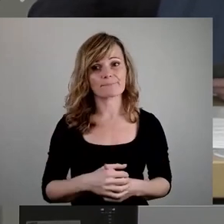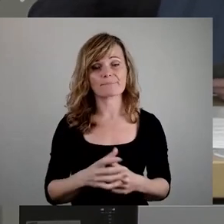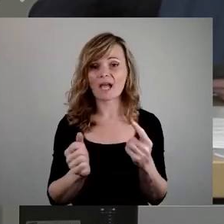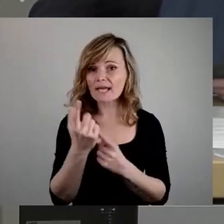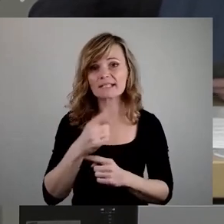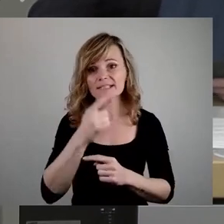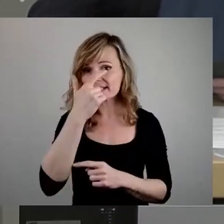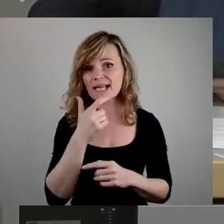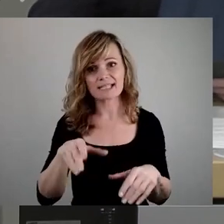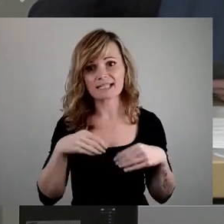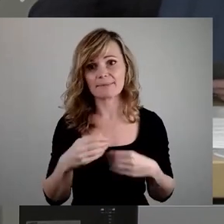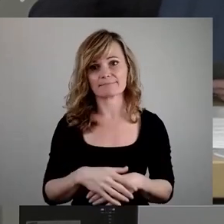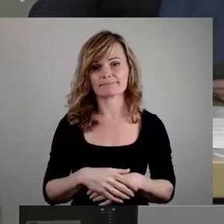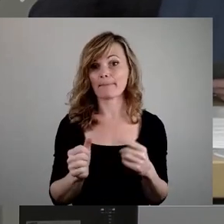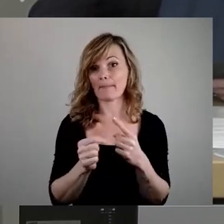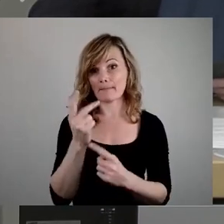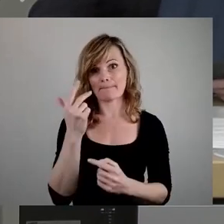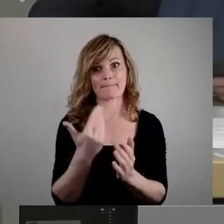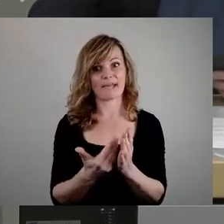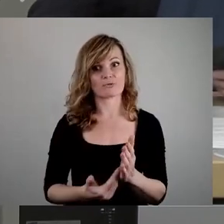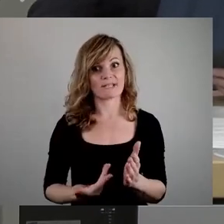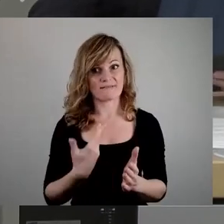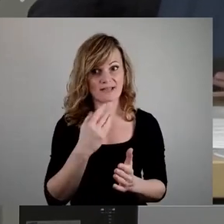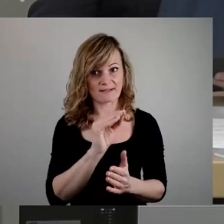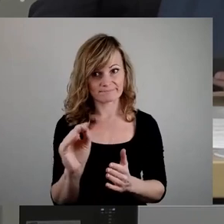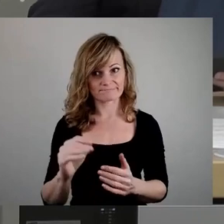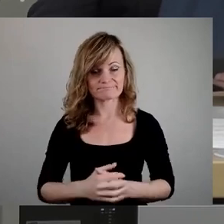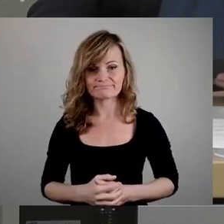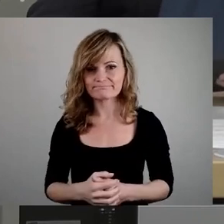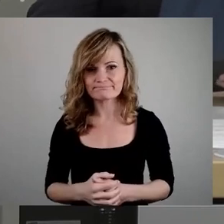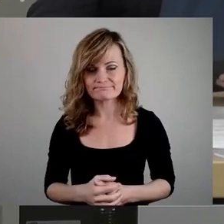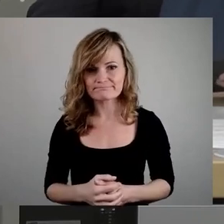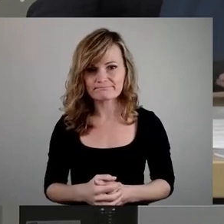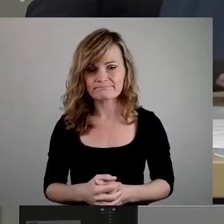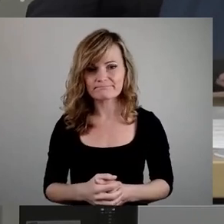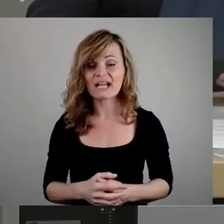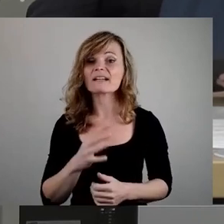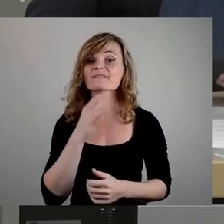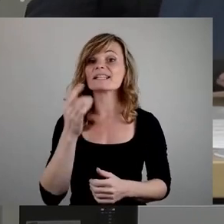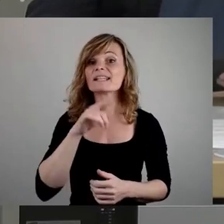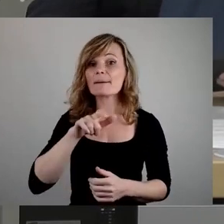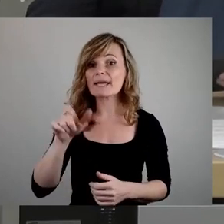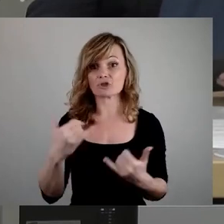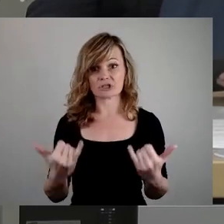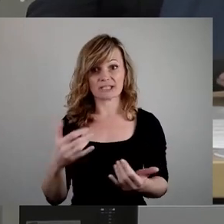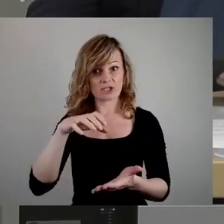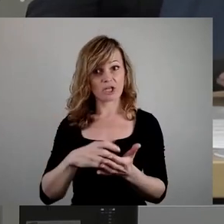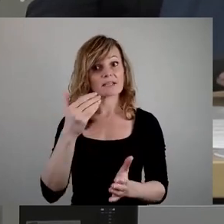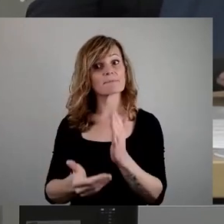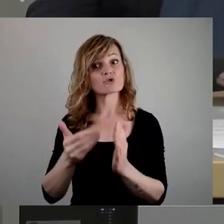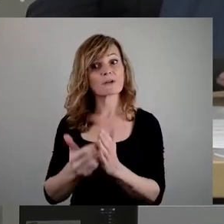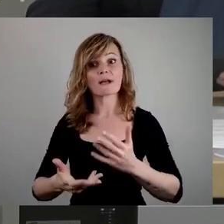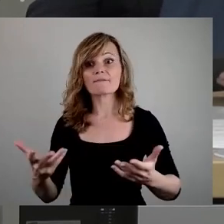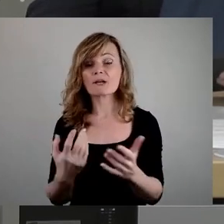so ernst. Da will ich Ihnen ein paar Beispiele nennen. Zum Beispiel beschweren sich sehr viele Menschen in dieser Stadt über die hohen